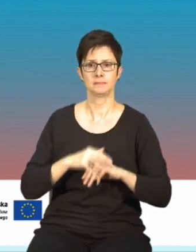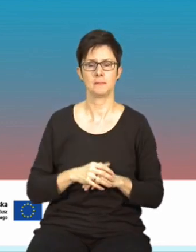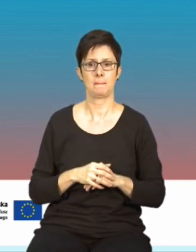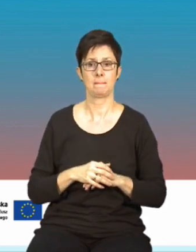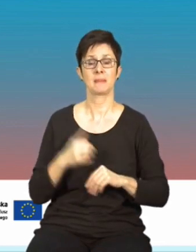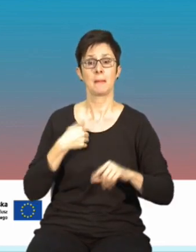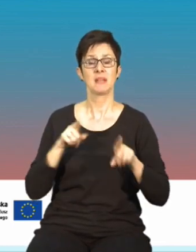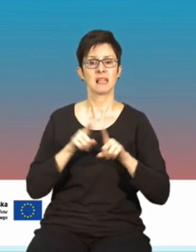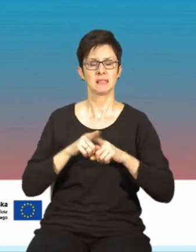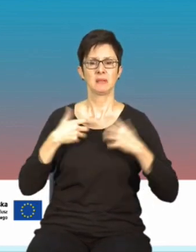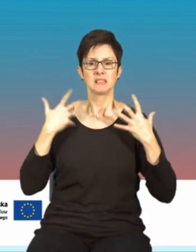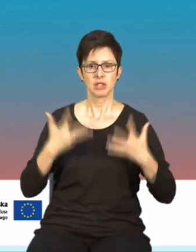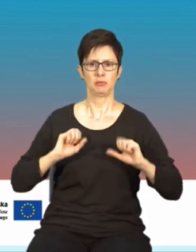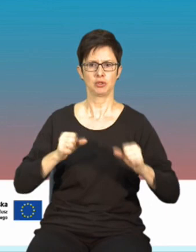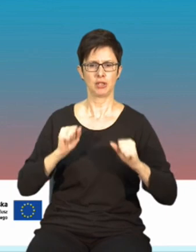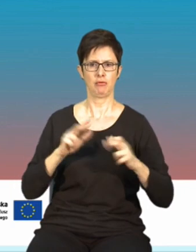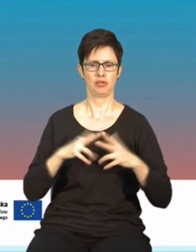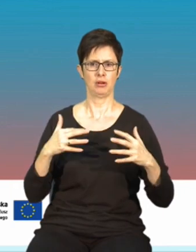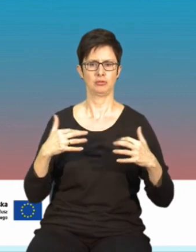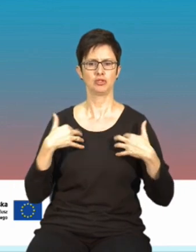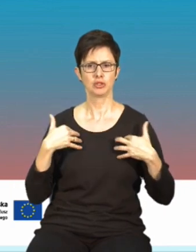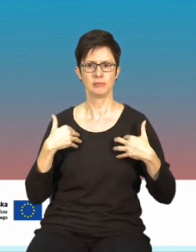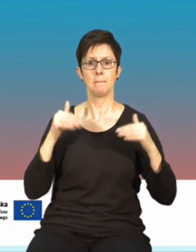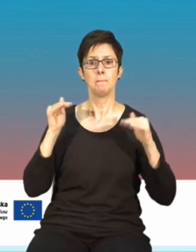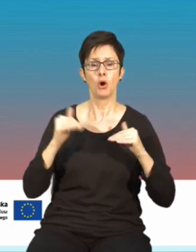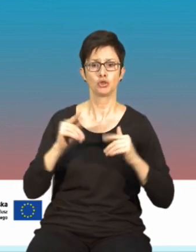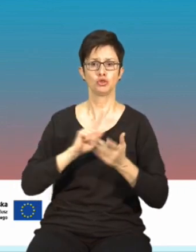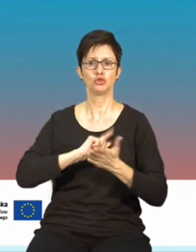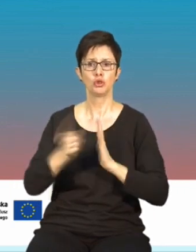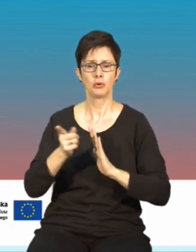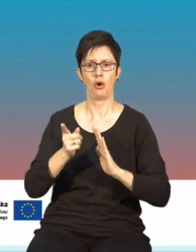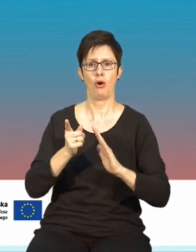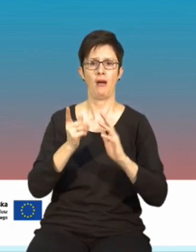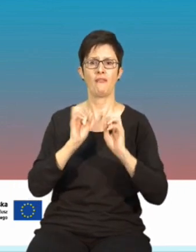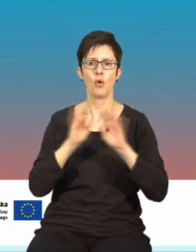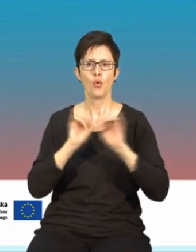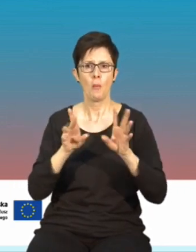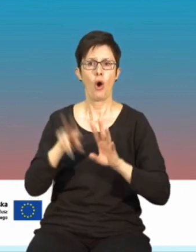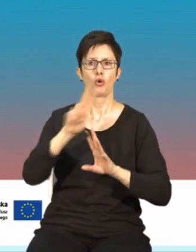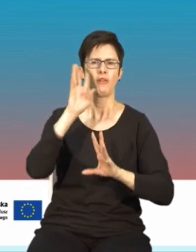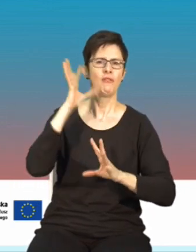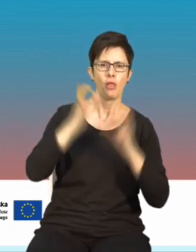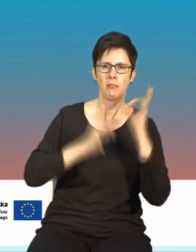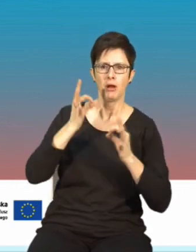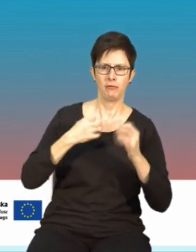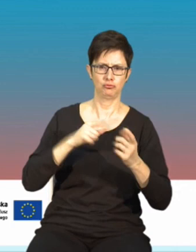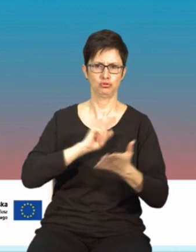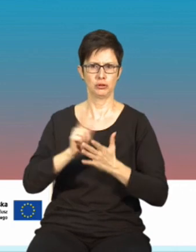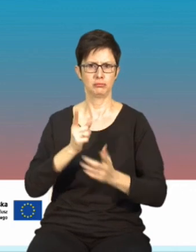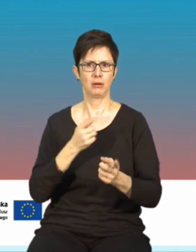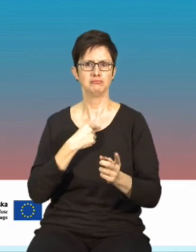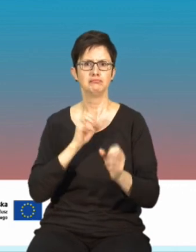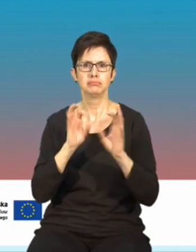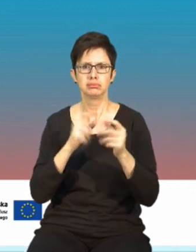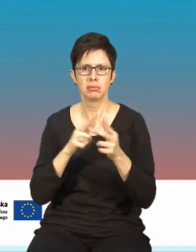Jesteśmy zwolennikami takich działań. Można szybko wyjaśnić pewne wątpliwości. I tutaj mam na myśli wizyty